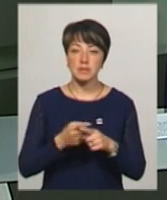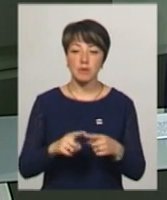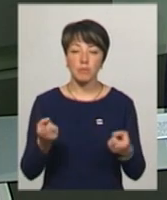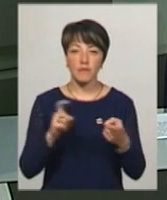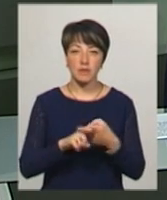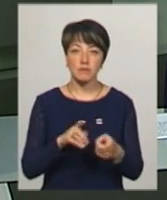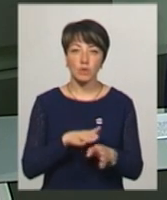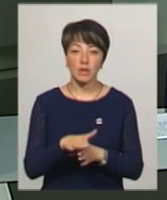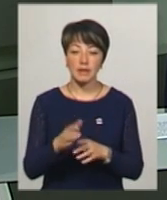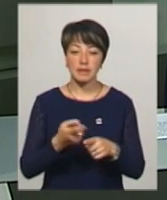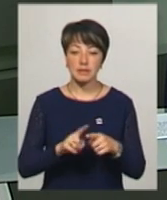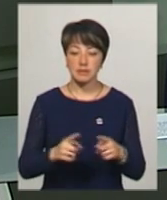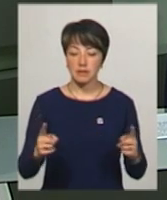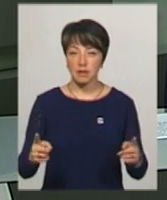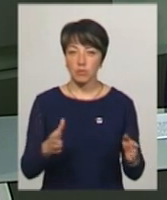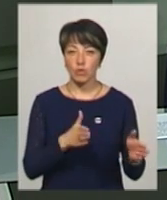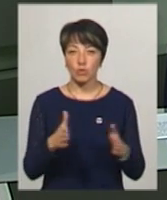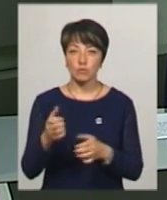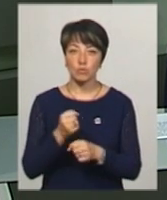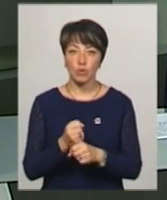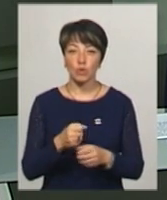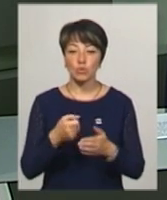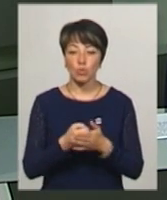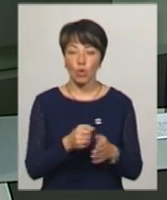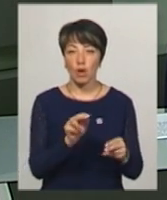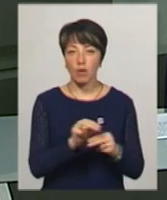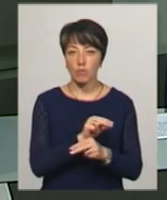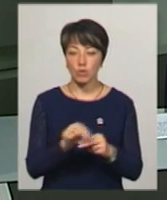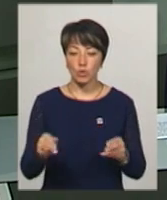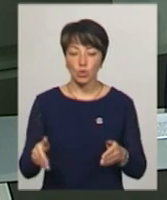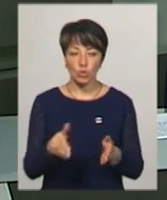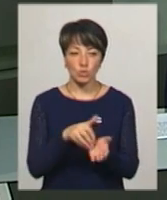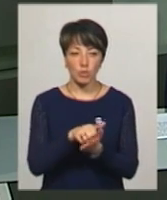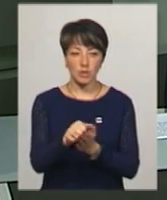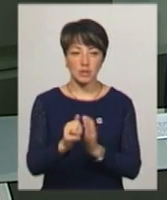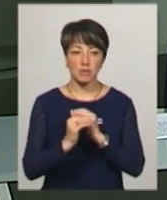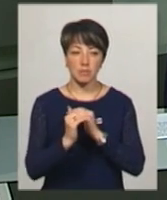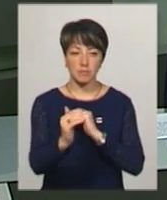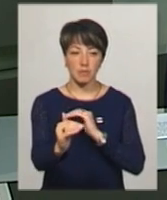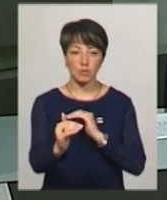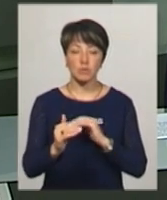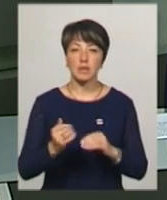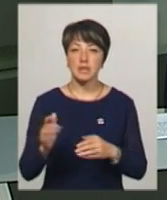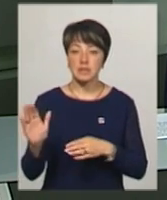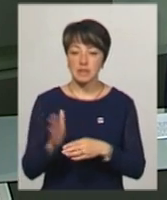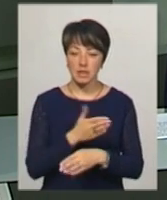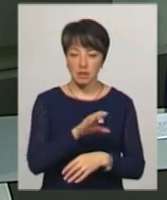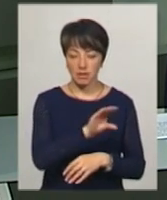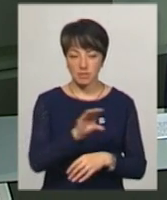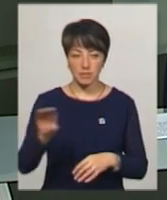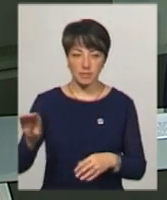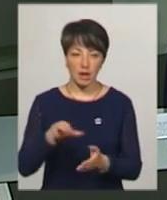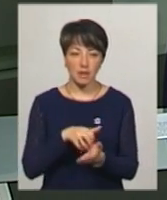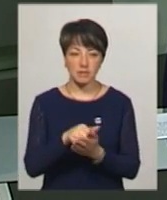'язано з виконанням на цій ділянці підготовчих робіт до поточного ремонту дорожнього покриття суцільним методом, тобто зняття верхнього шару